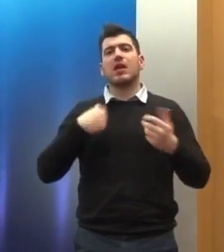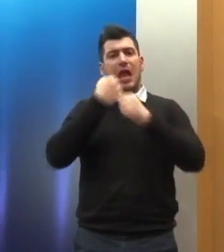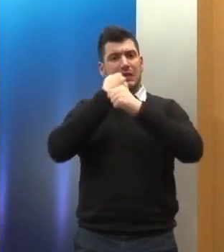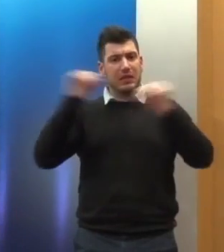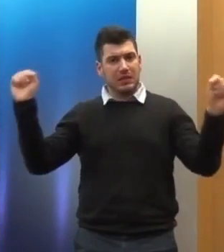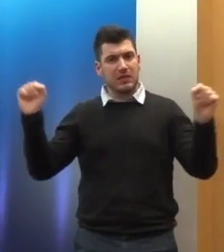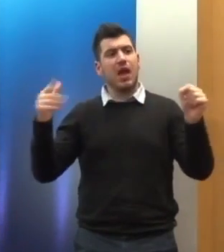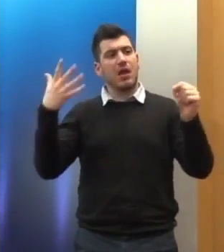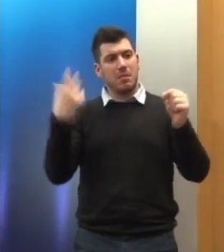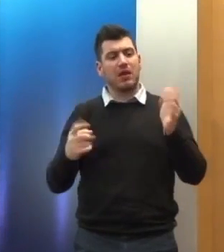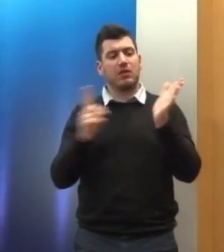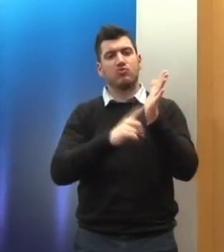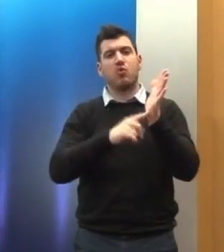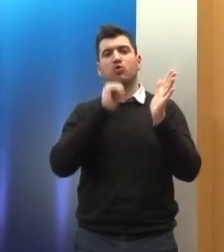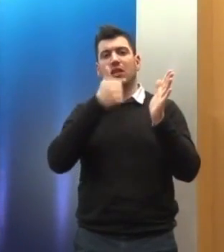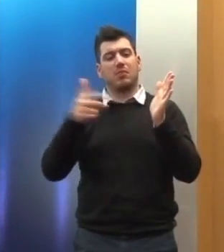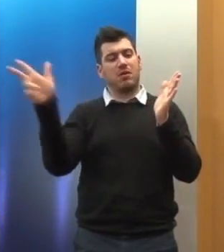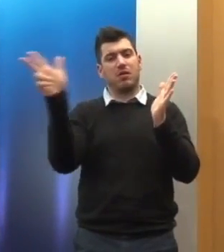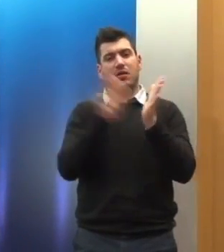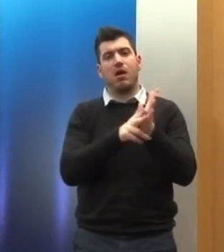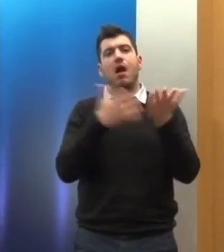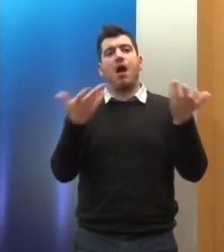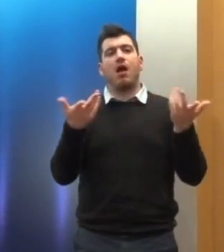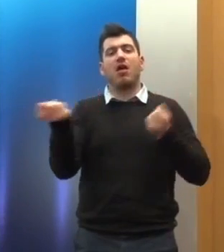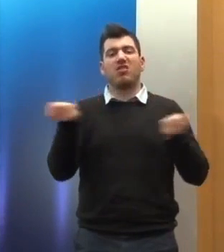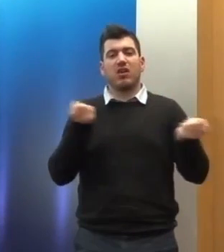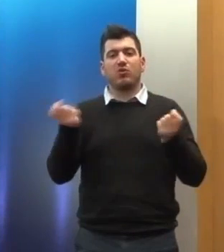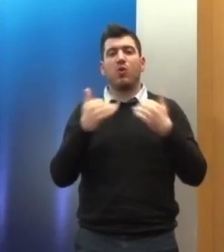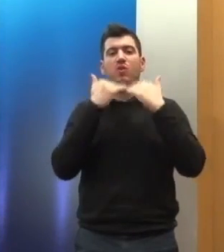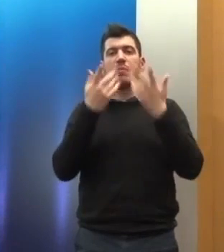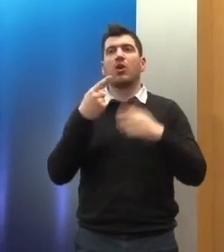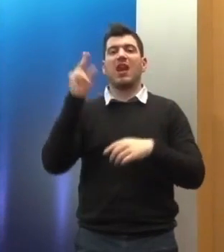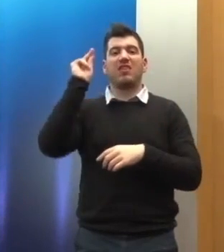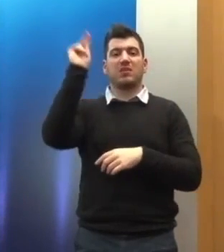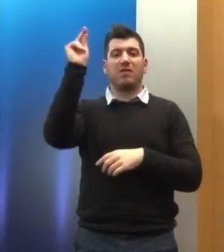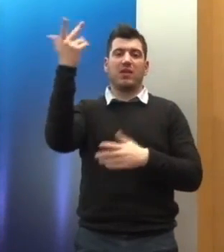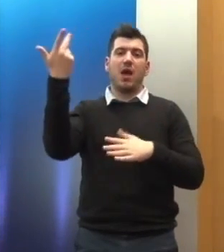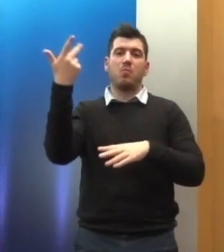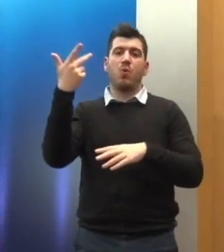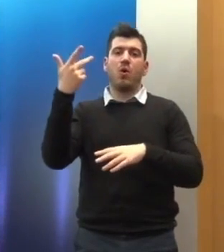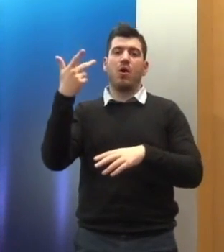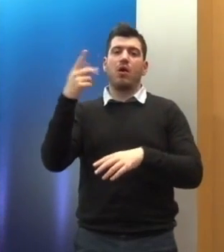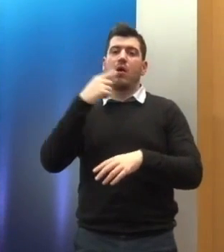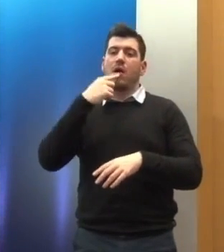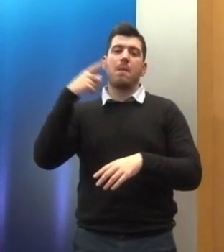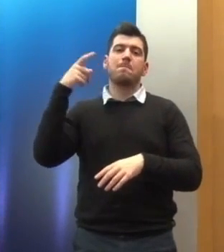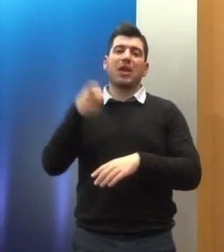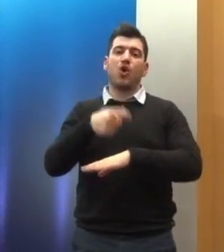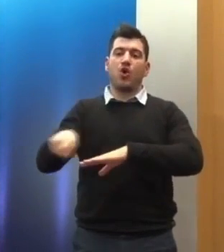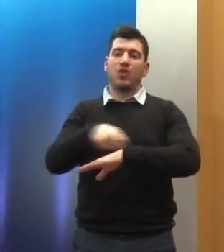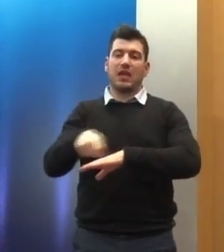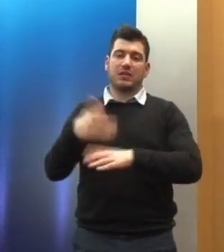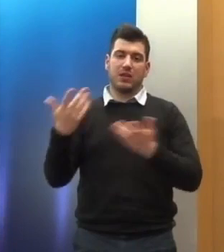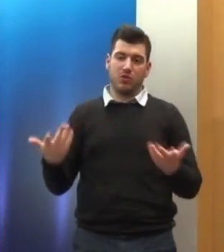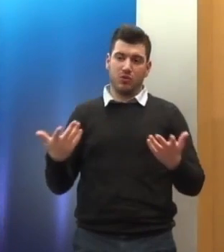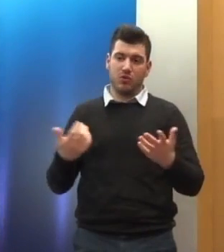συνταγματικά καθοκυρωμένη κατά συνέπεια δεν μπορεί το διοικητικό να δεσμεύεται από μια απόφαση του ποινικού δικαστήριου και υπό το προηγούμενο